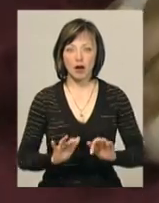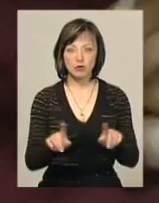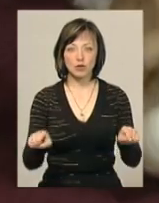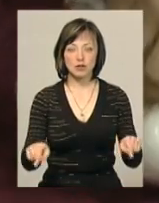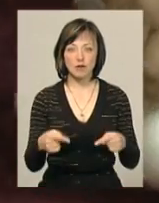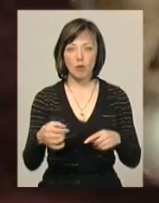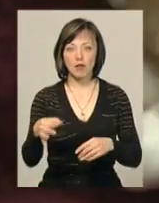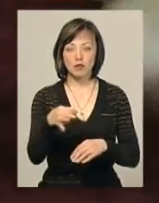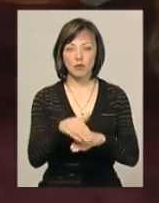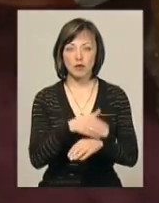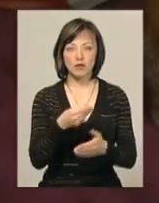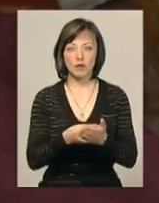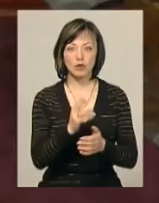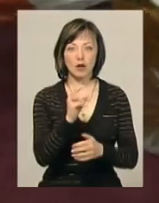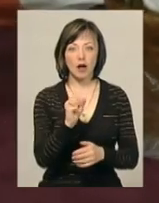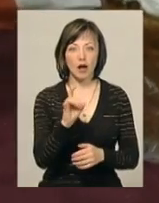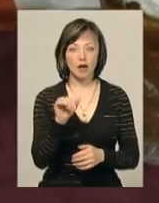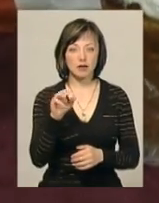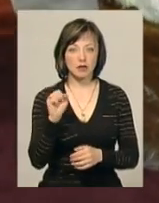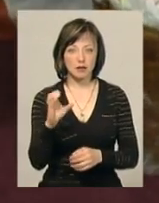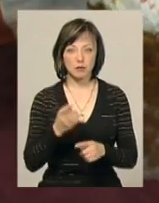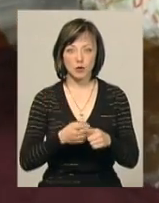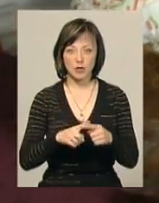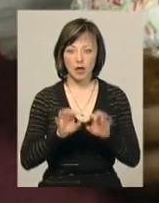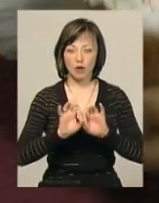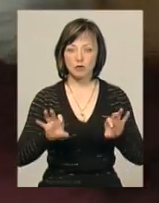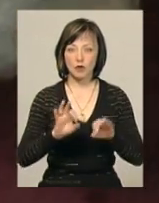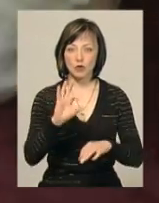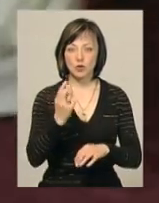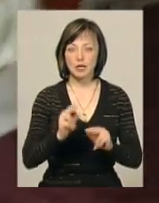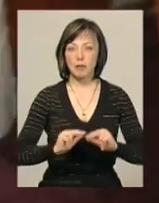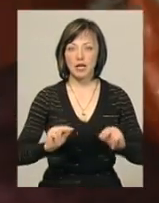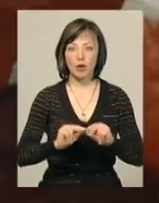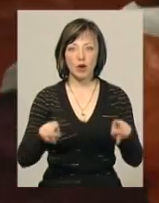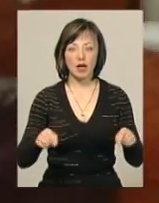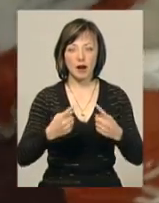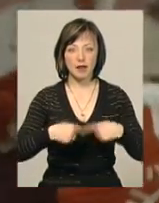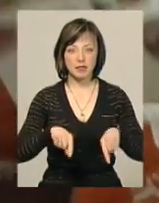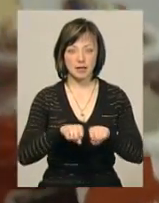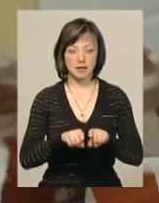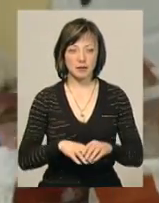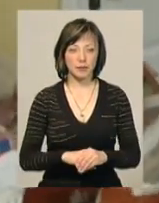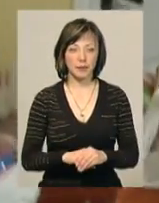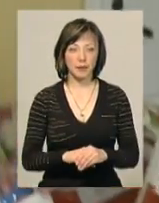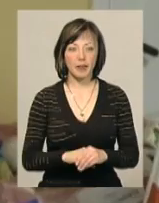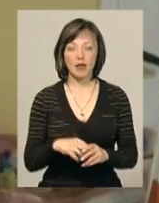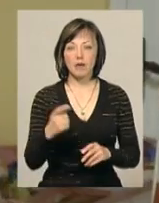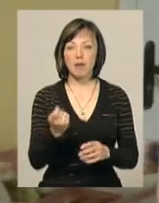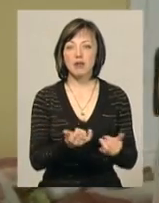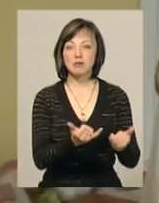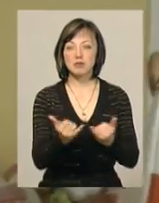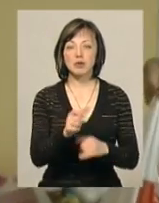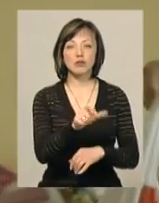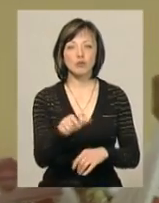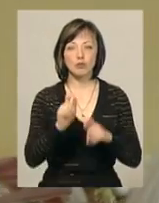організували в обласному благодійному фонді «Карітас». Про це нам розповіла соціальний педагог організації Юлія Житкевич. Малозабезпеченим